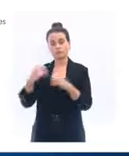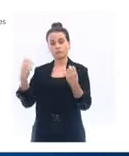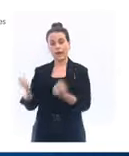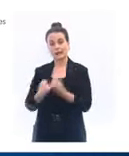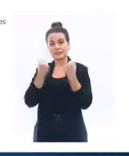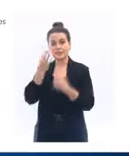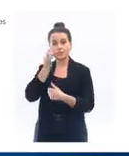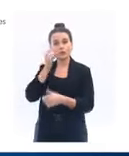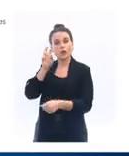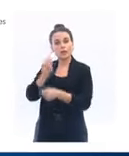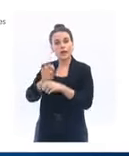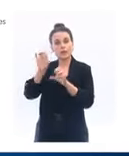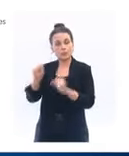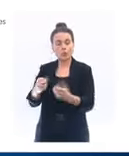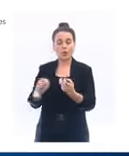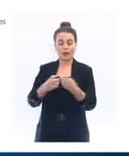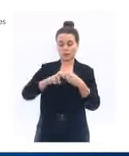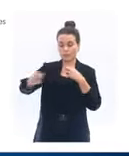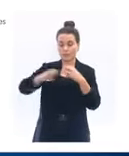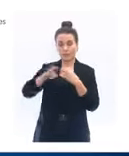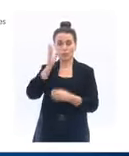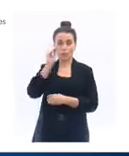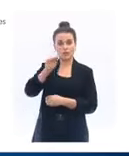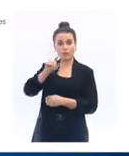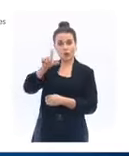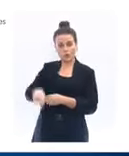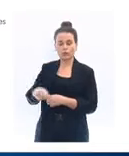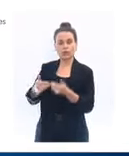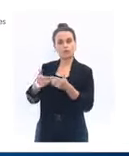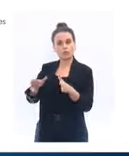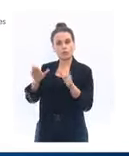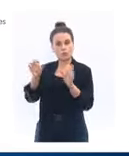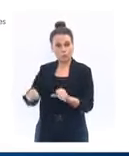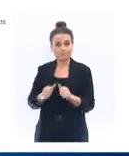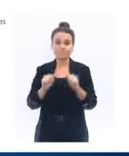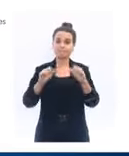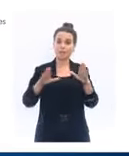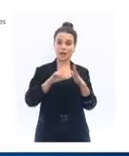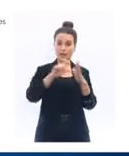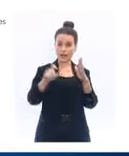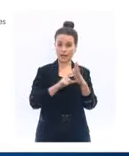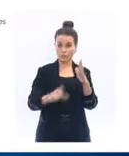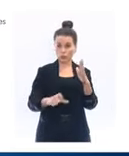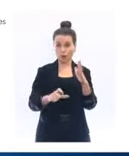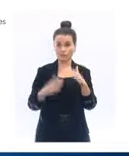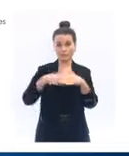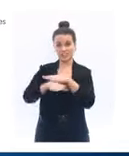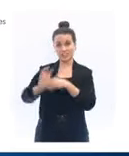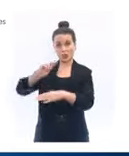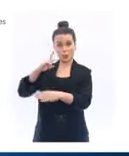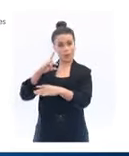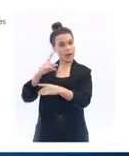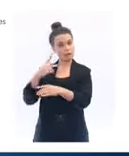professionnels, indispensables. Mais les restaurants, dans ces hôtels, seront